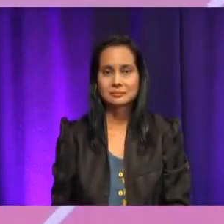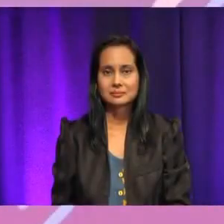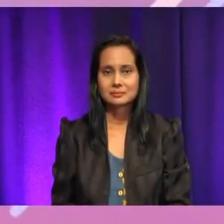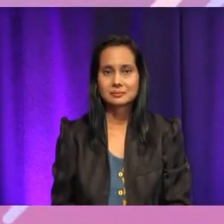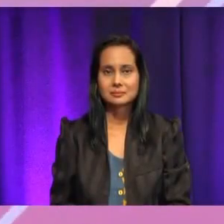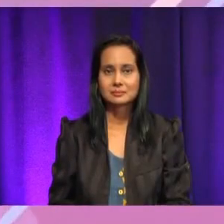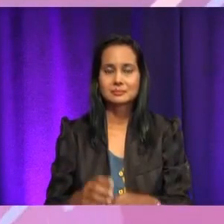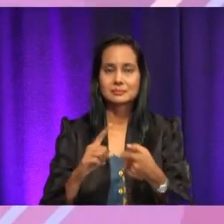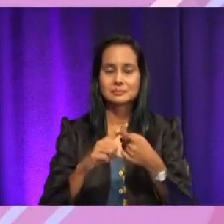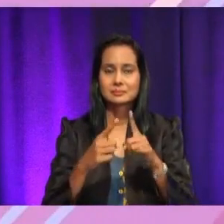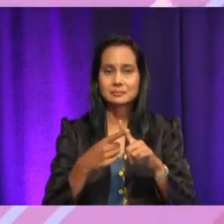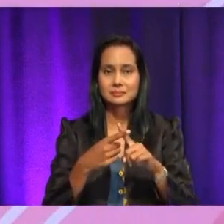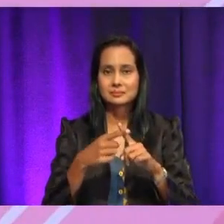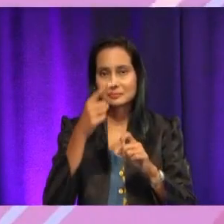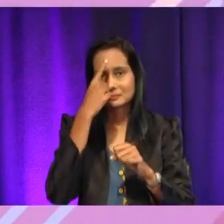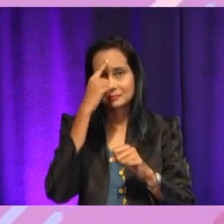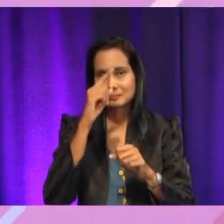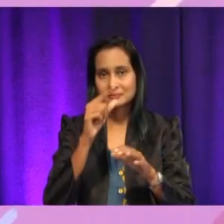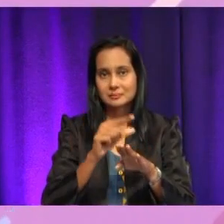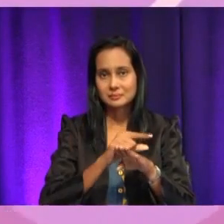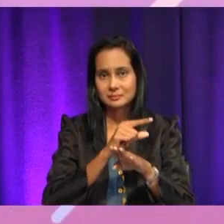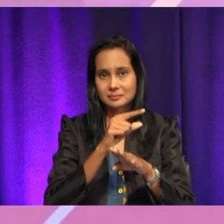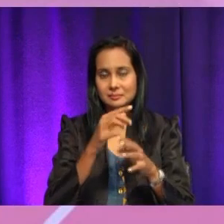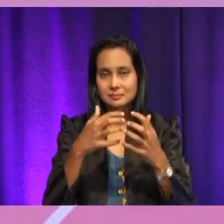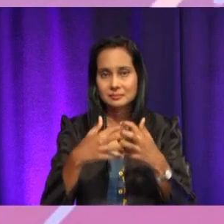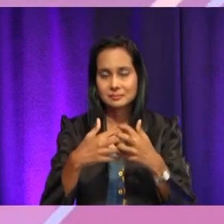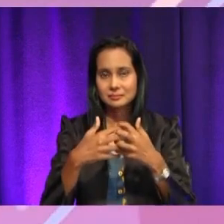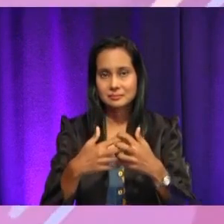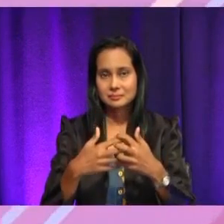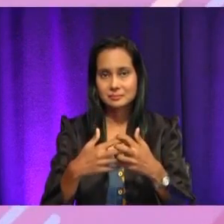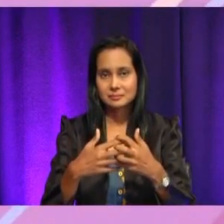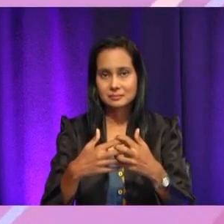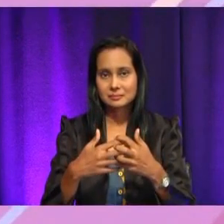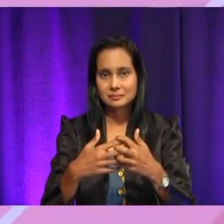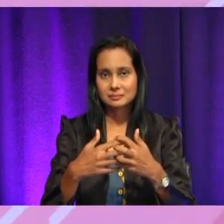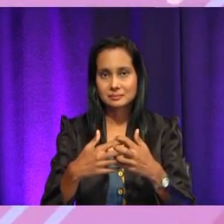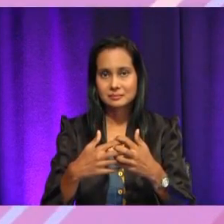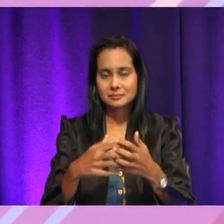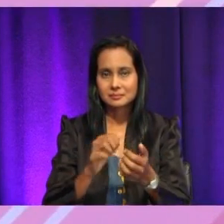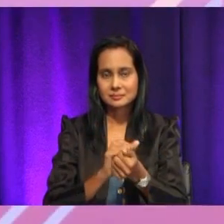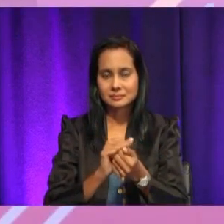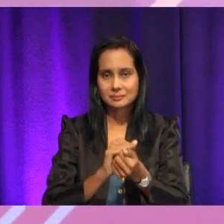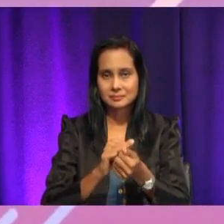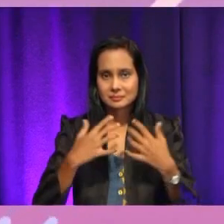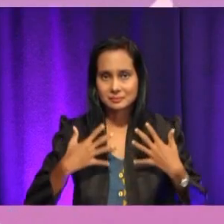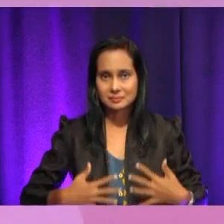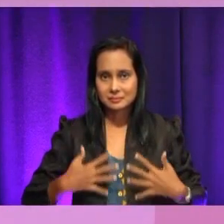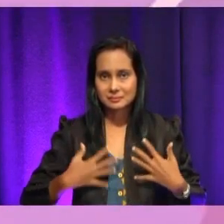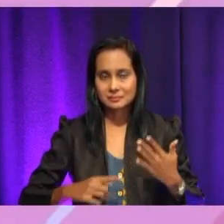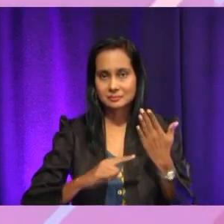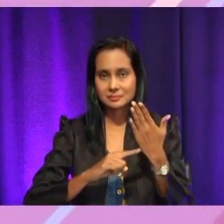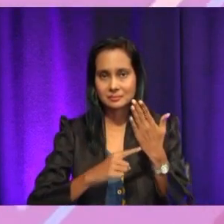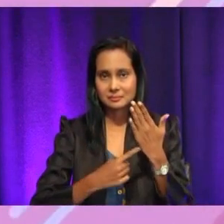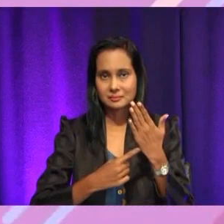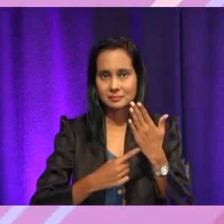Kawan-kawan, untuk menggunakan mesin... Mesin percuci pakaian, mula-mula